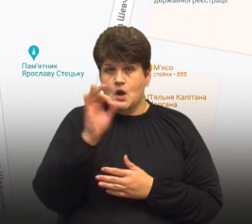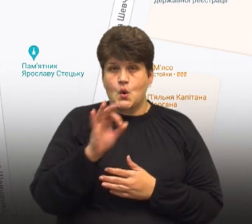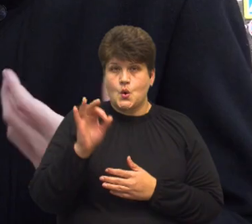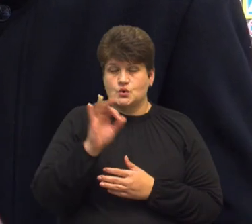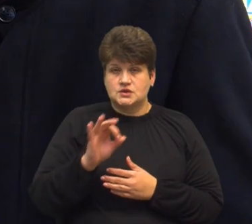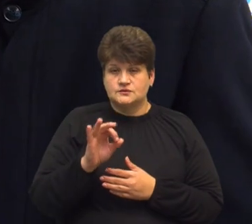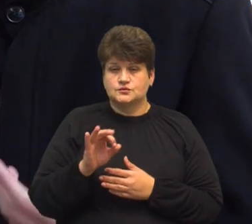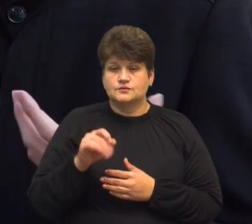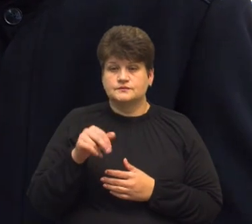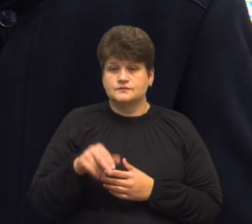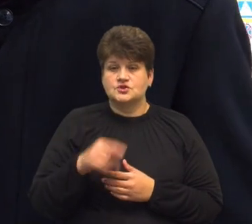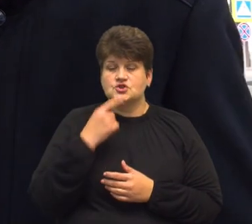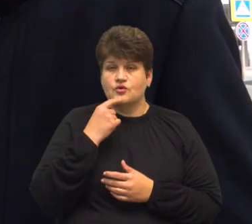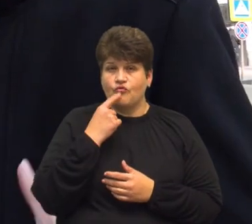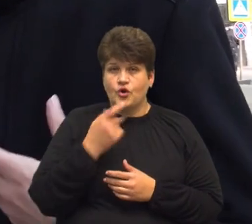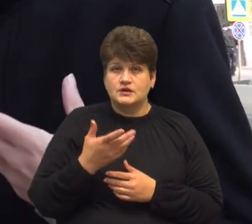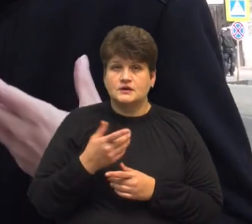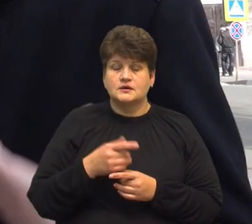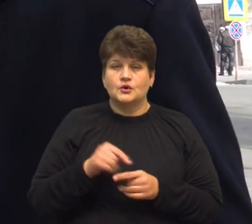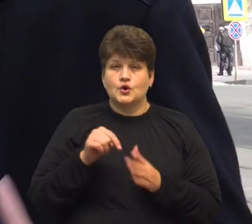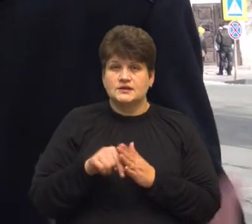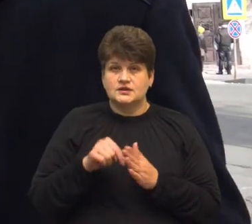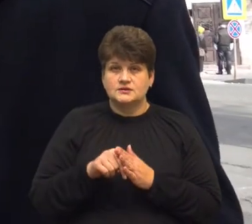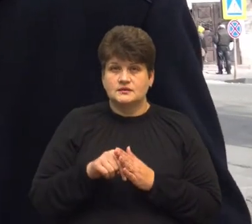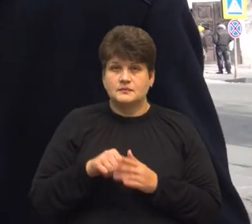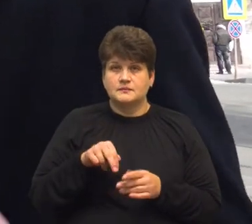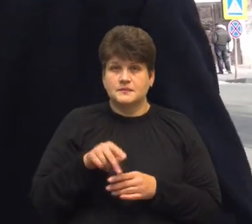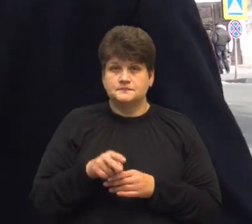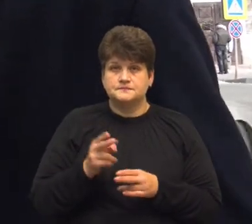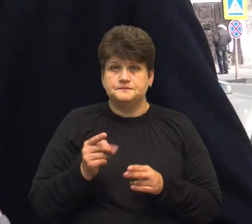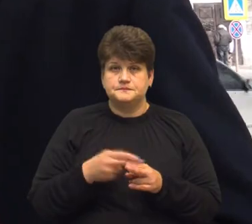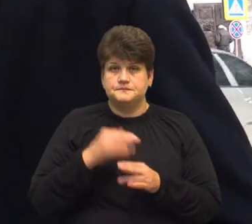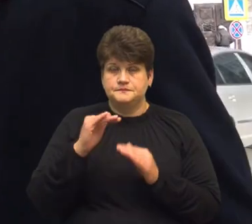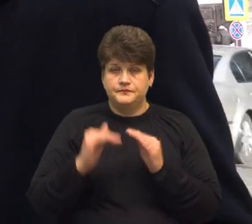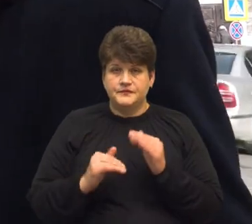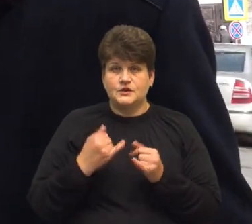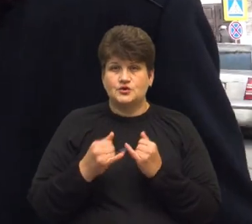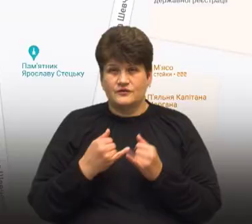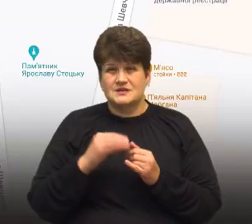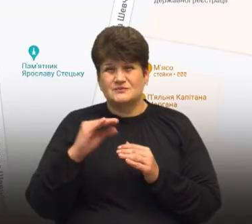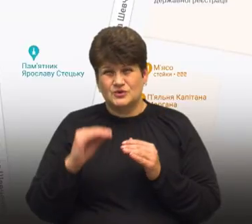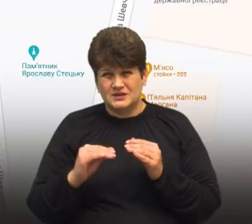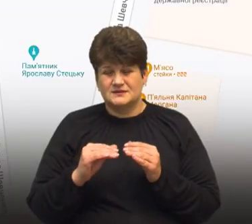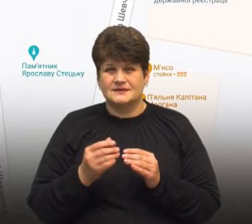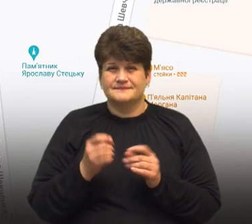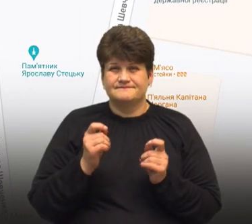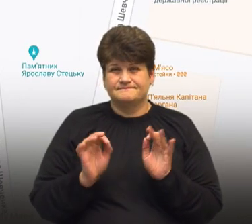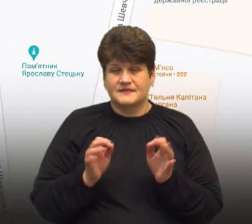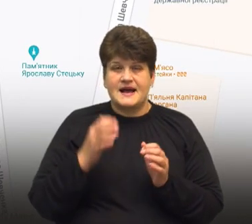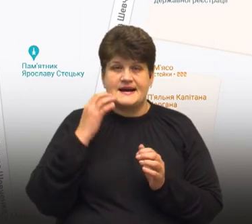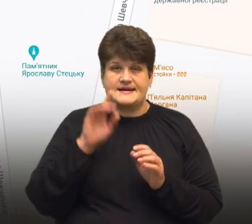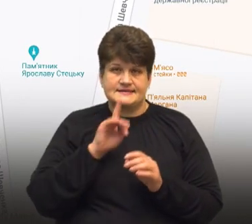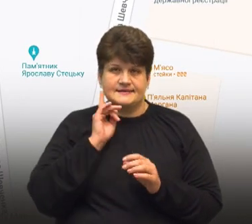пішохода. Червонний пішохід означає перехід без пониження, жовтий з пониженням, достатньо, а зелений перехід з